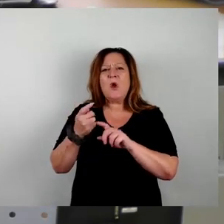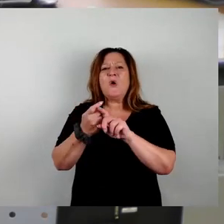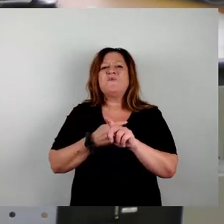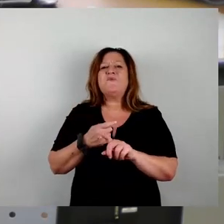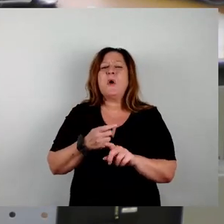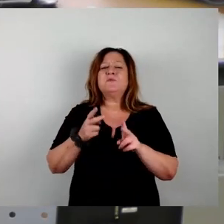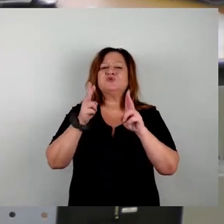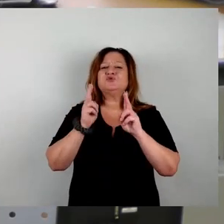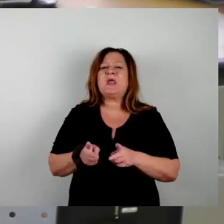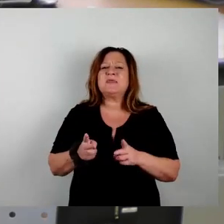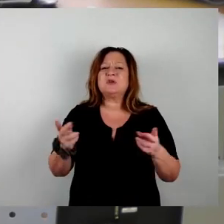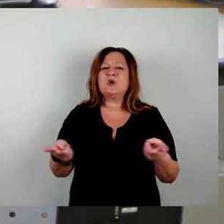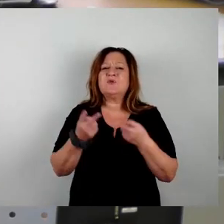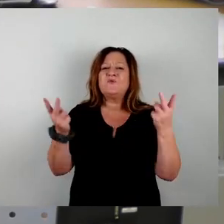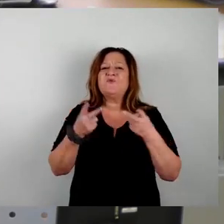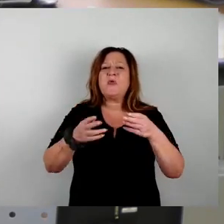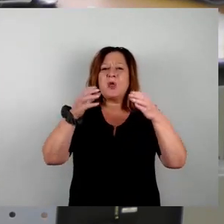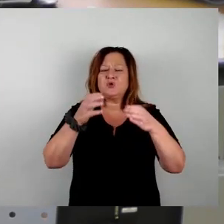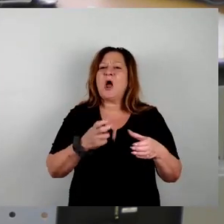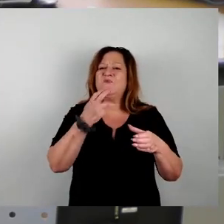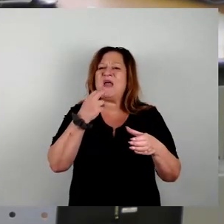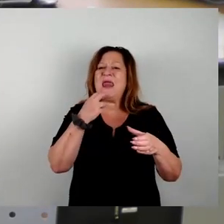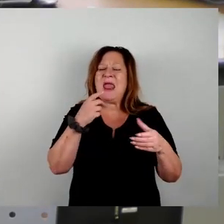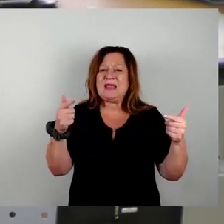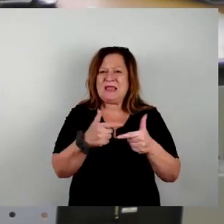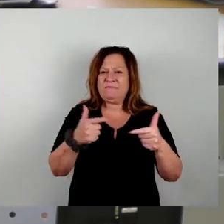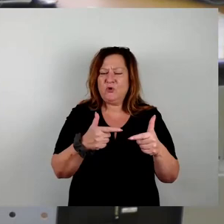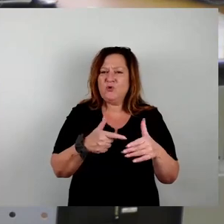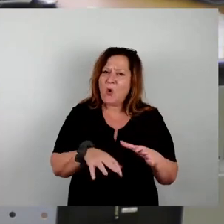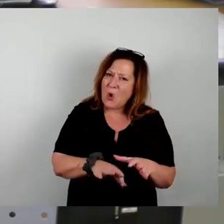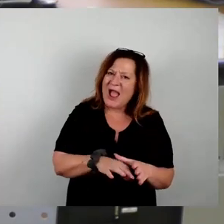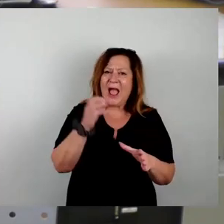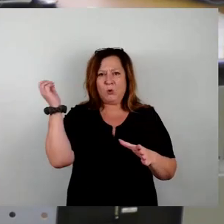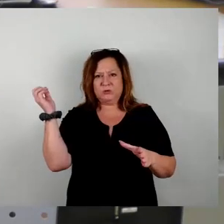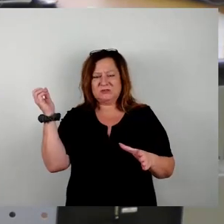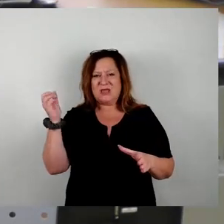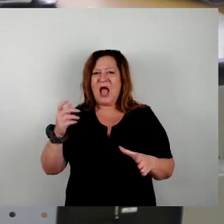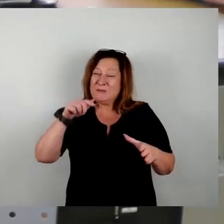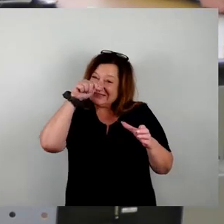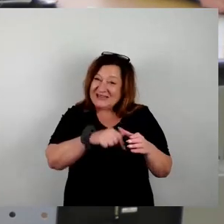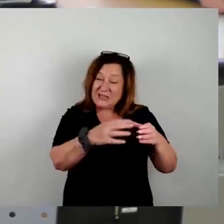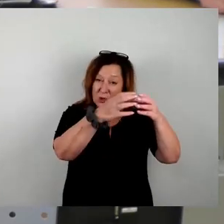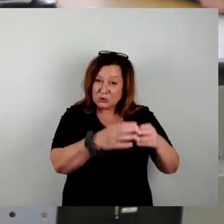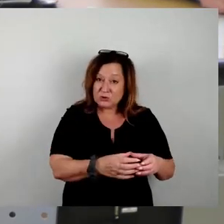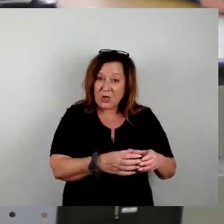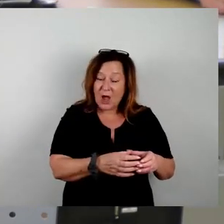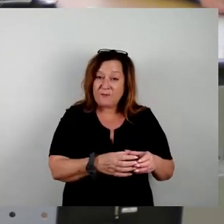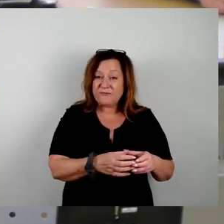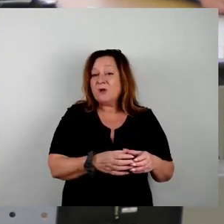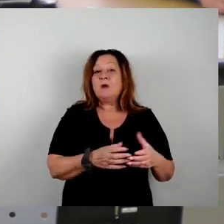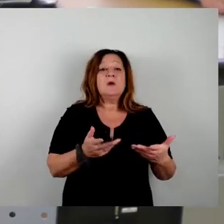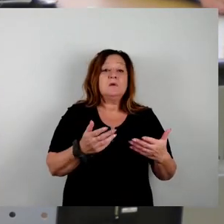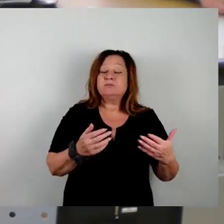sicherer Energieversorgung genommen werden sollen. und der eigentlich eben dafür da ist, CO2 einzusparen, erneuerbare